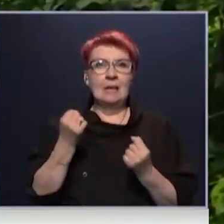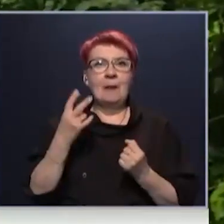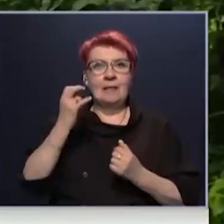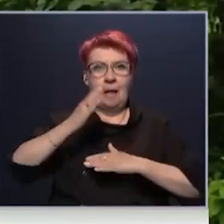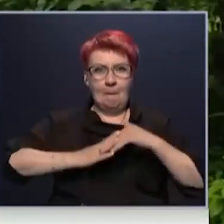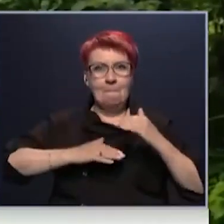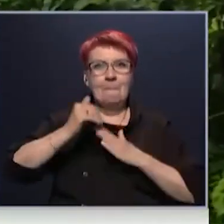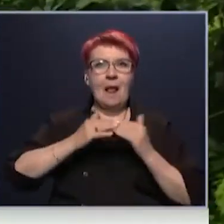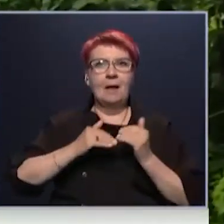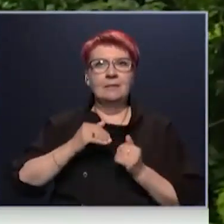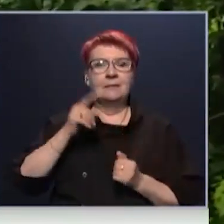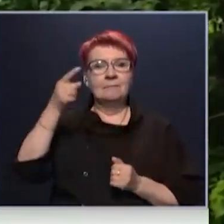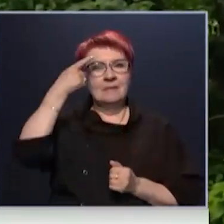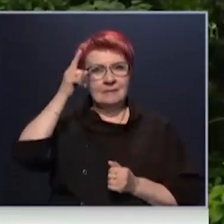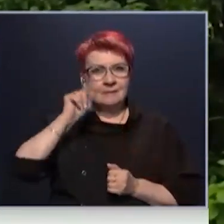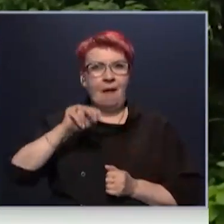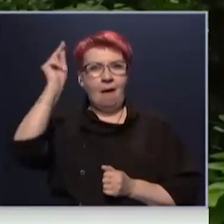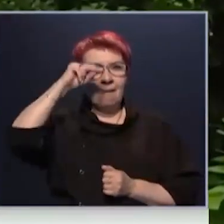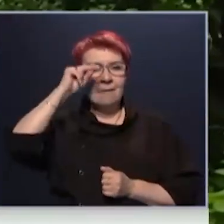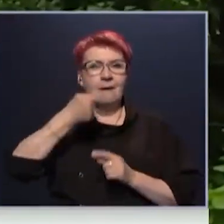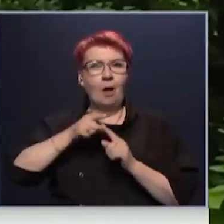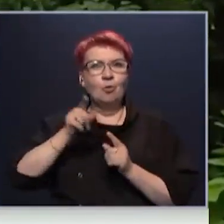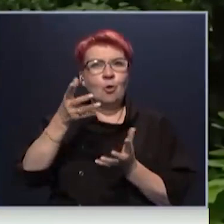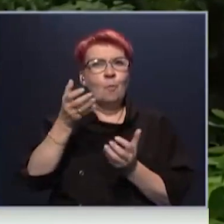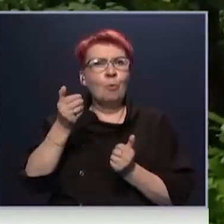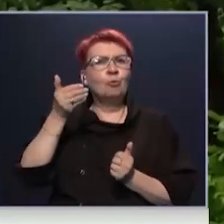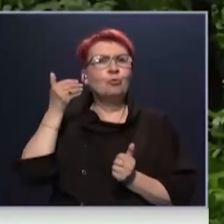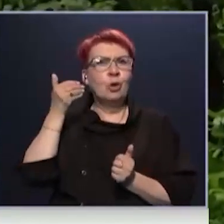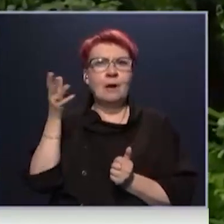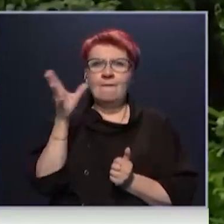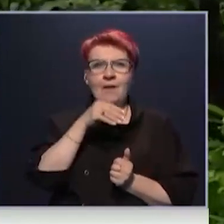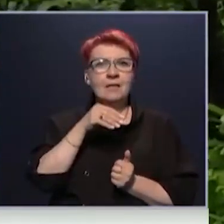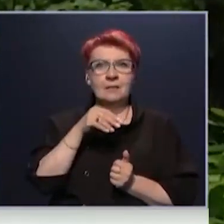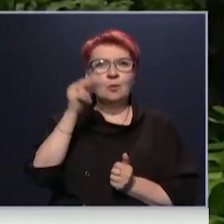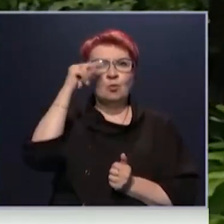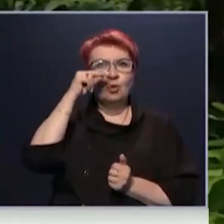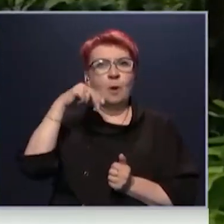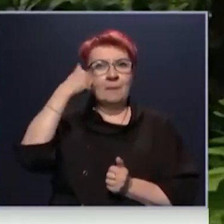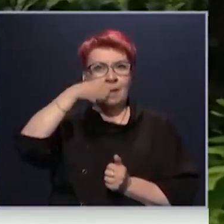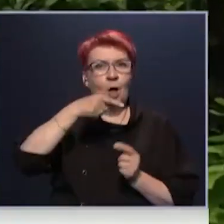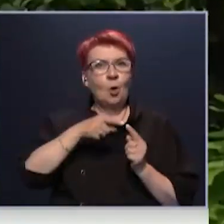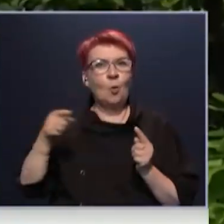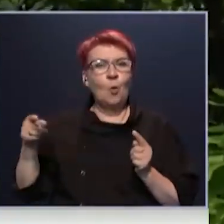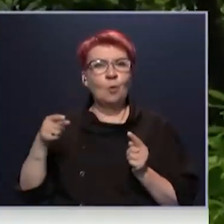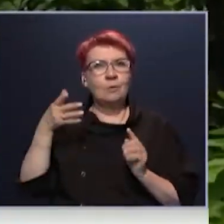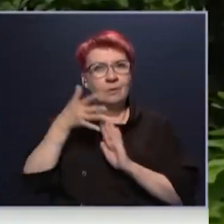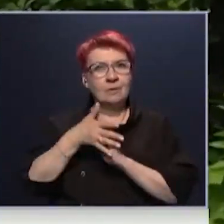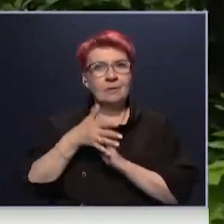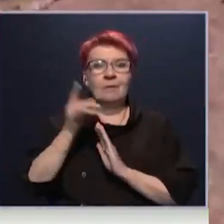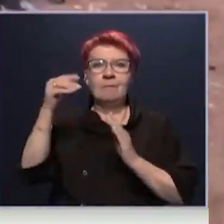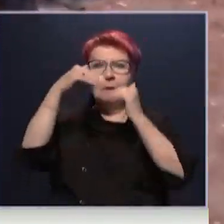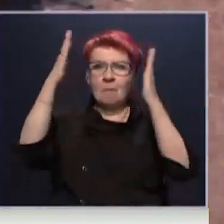теоретические знания, которые они получали практически весь учебный год. Они ставят